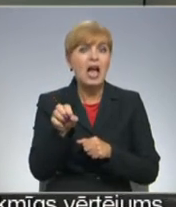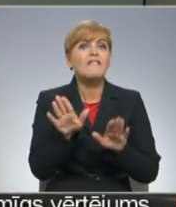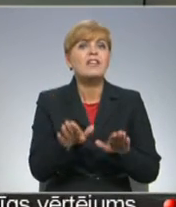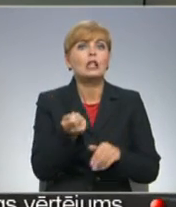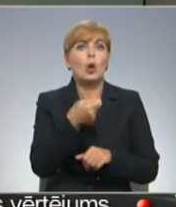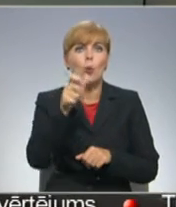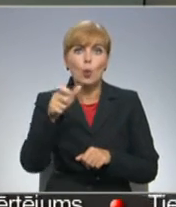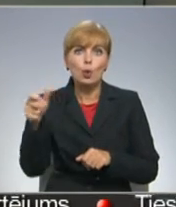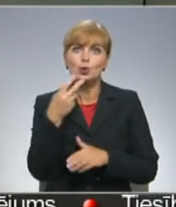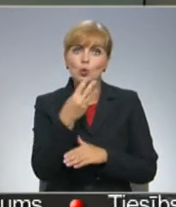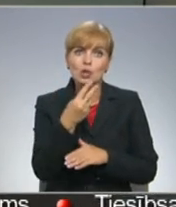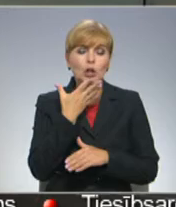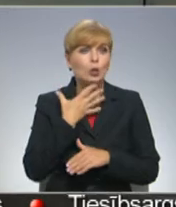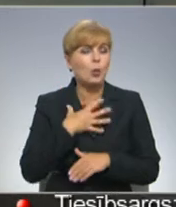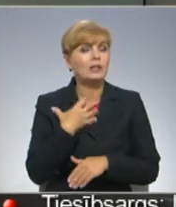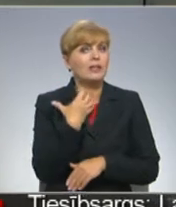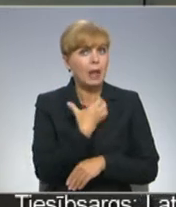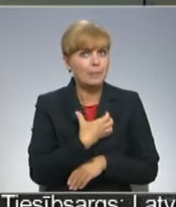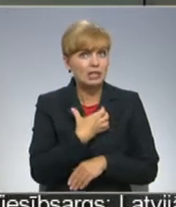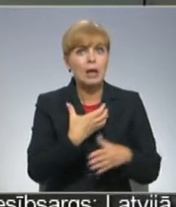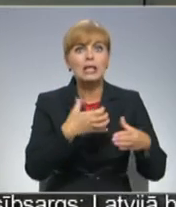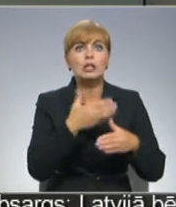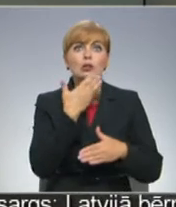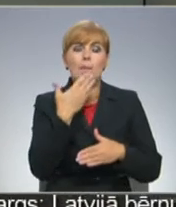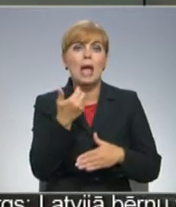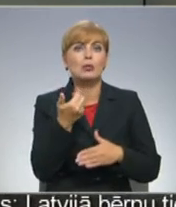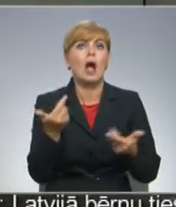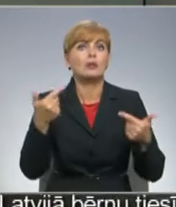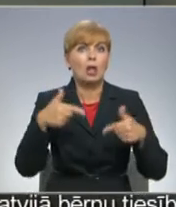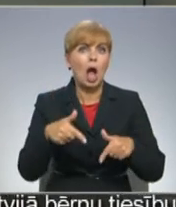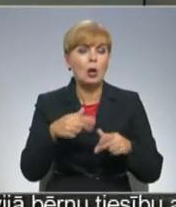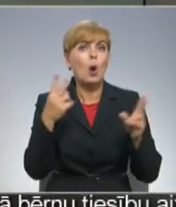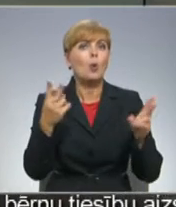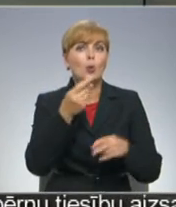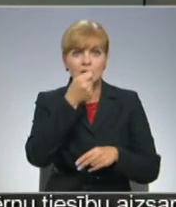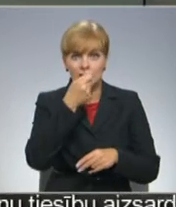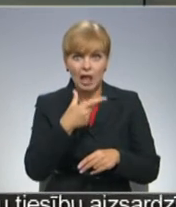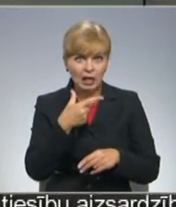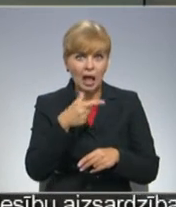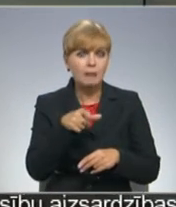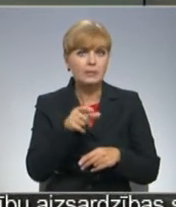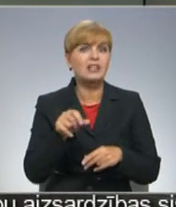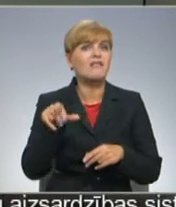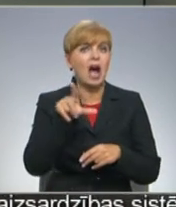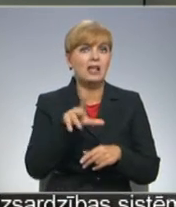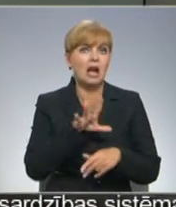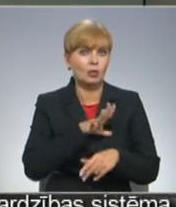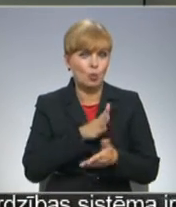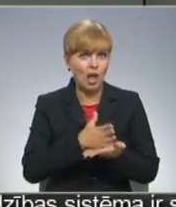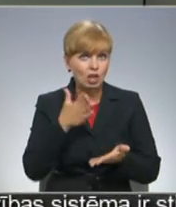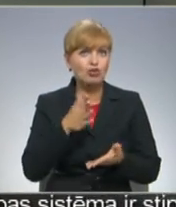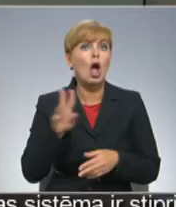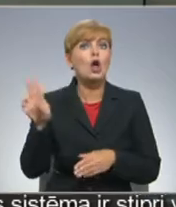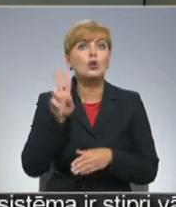uguns nalājums skāruši vairāk kārt. Tādēļ jūnijā vietējie glābēji sāk vākt parakstus par hidrantu izbūvu. Nu, iniciatīva ir